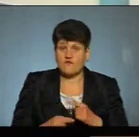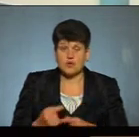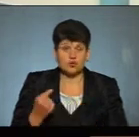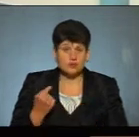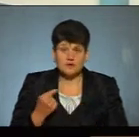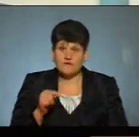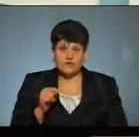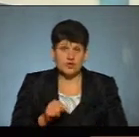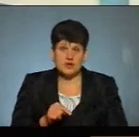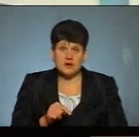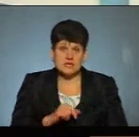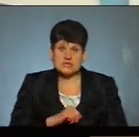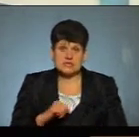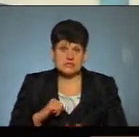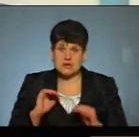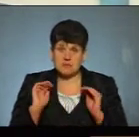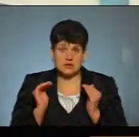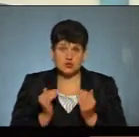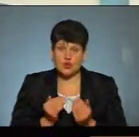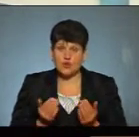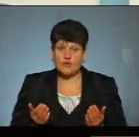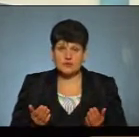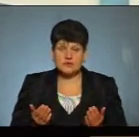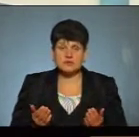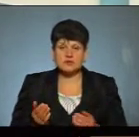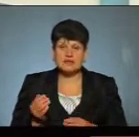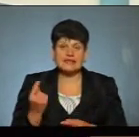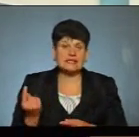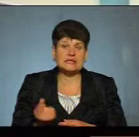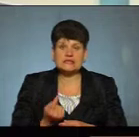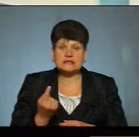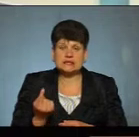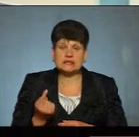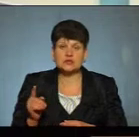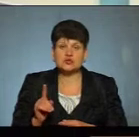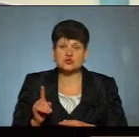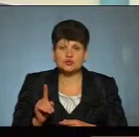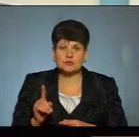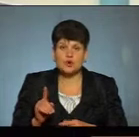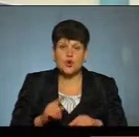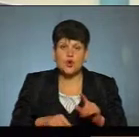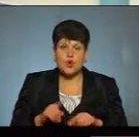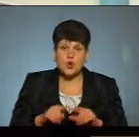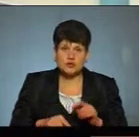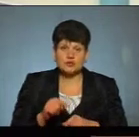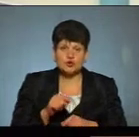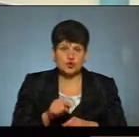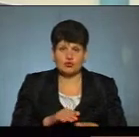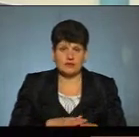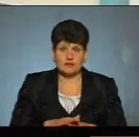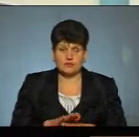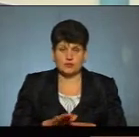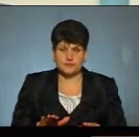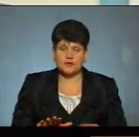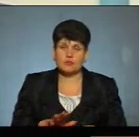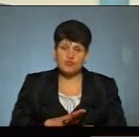скажімо так, самоізольовувалась. Єдине, що родичі цього не дотримувалися, тому